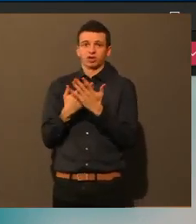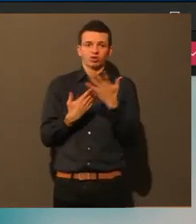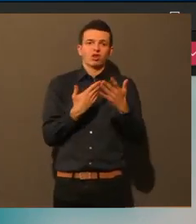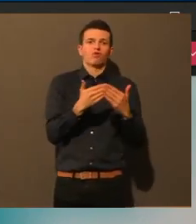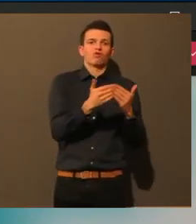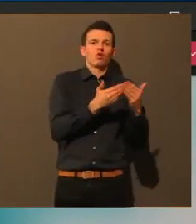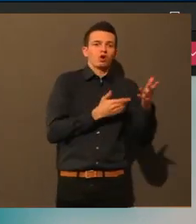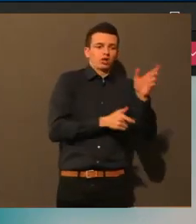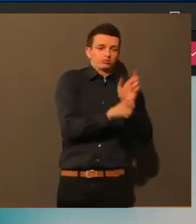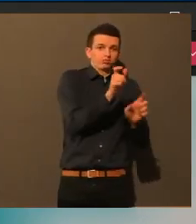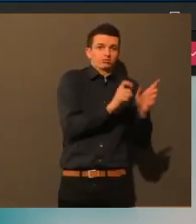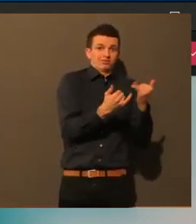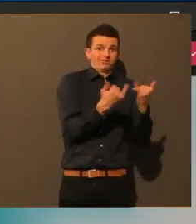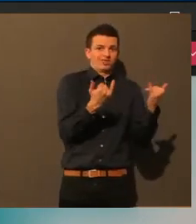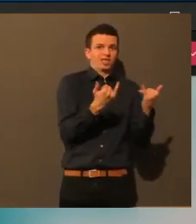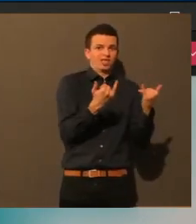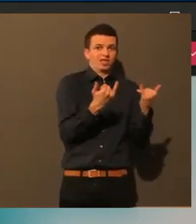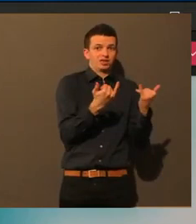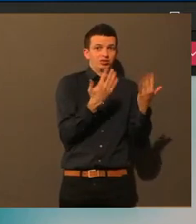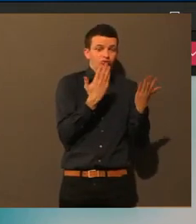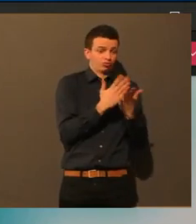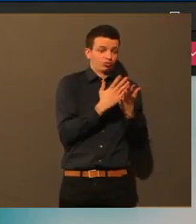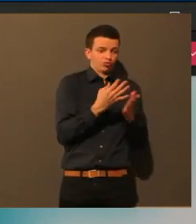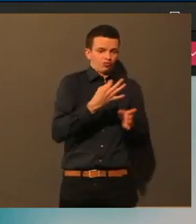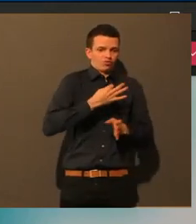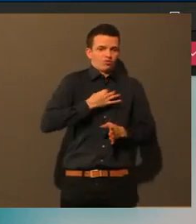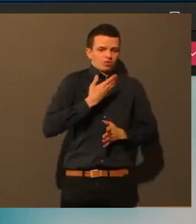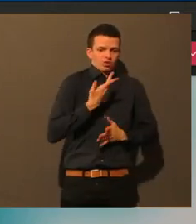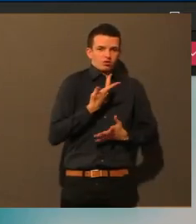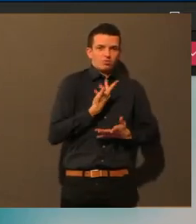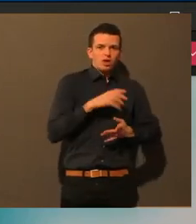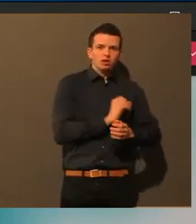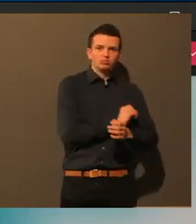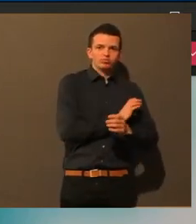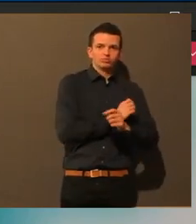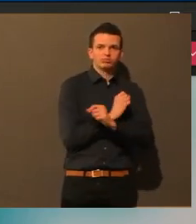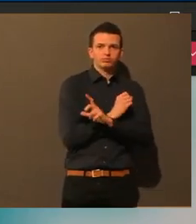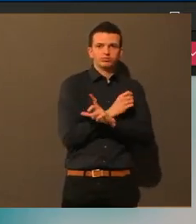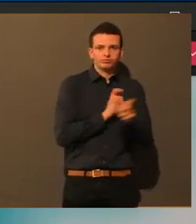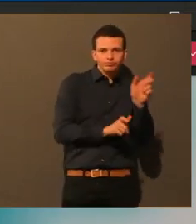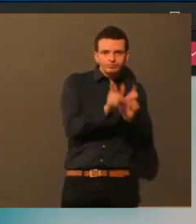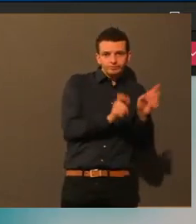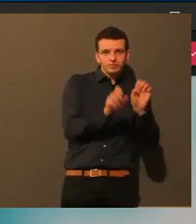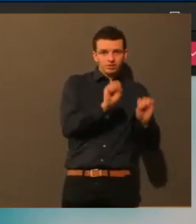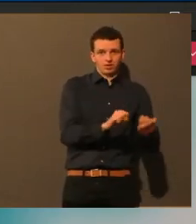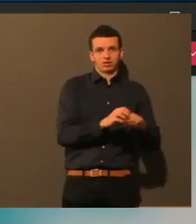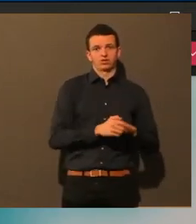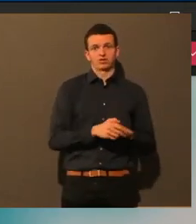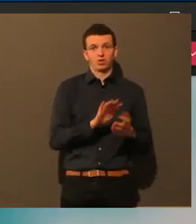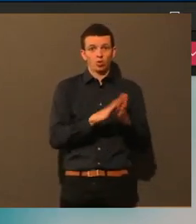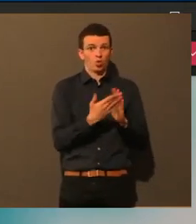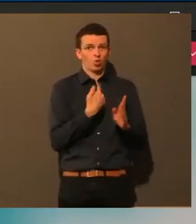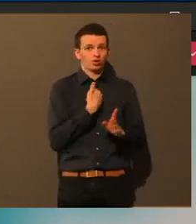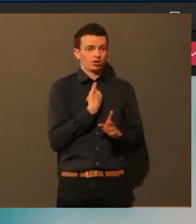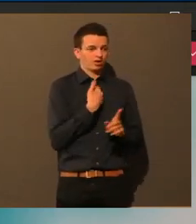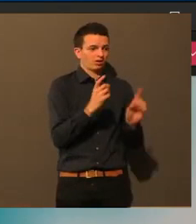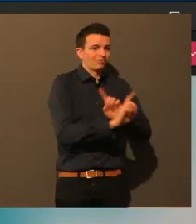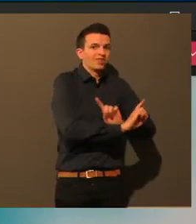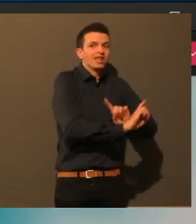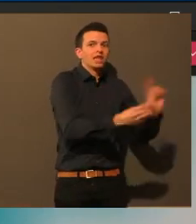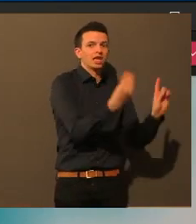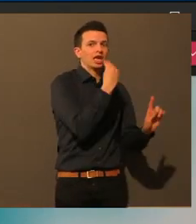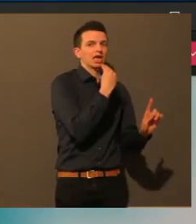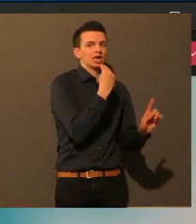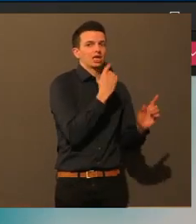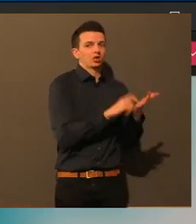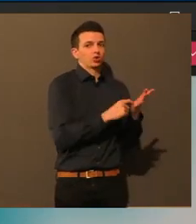Und zur Nachbehandlung, also was stärkt und regeneriert nach einer Krankheit, zum